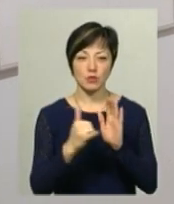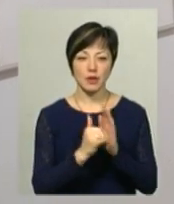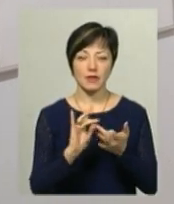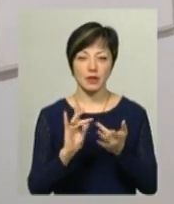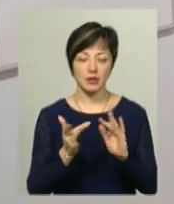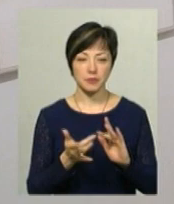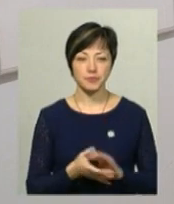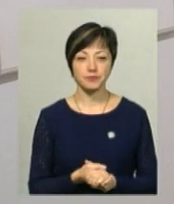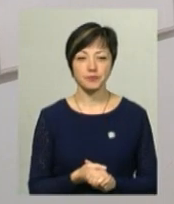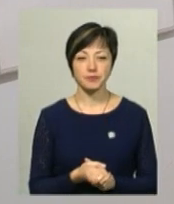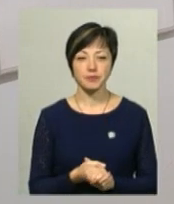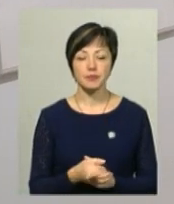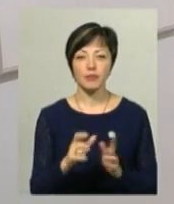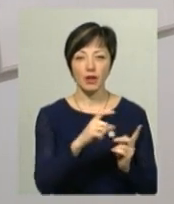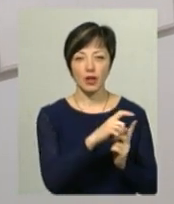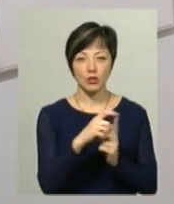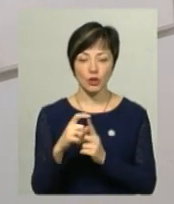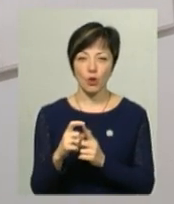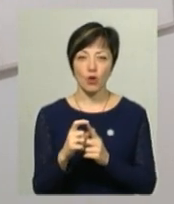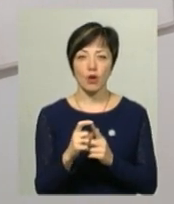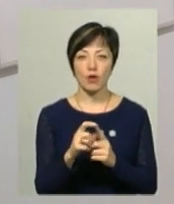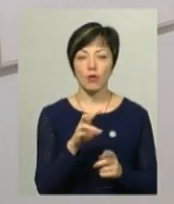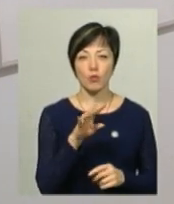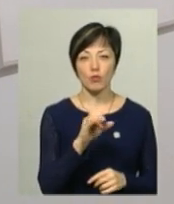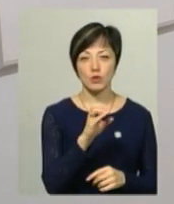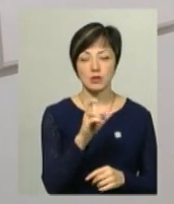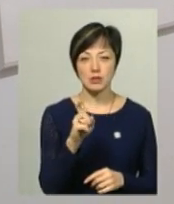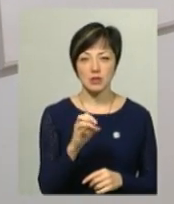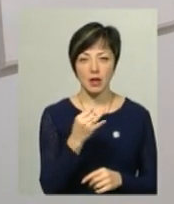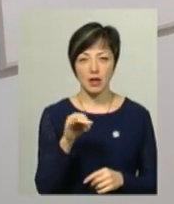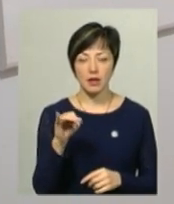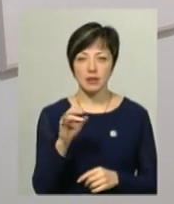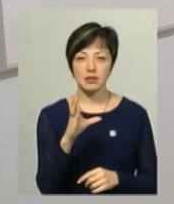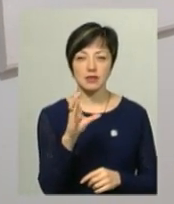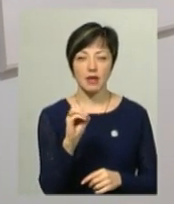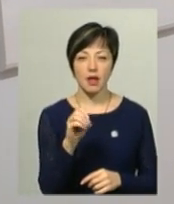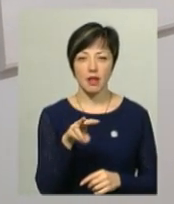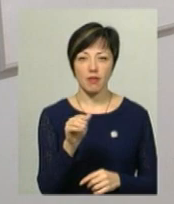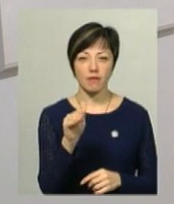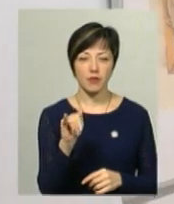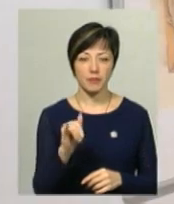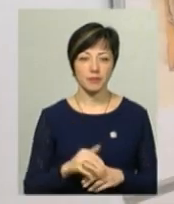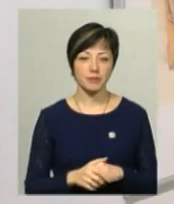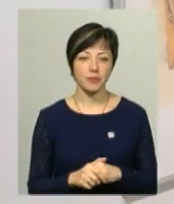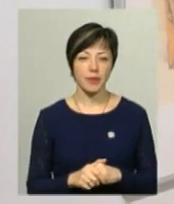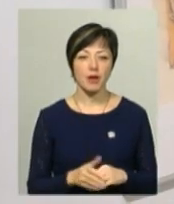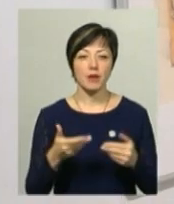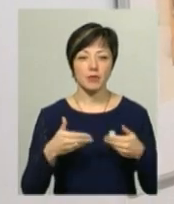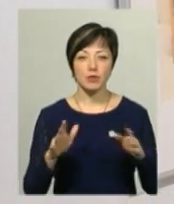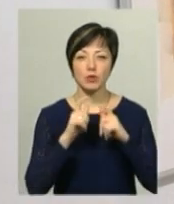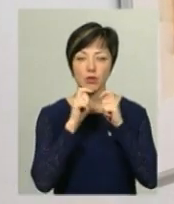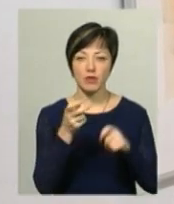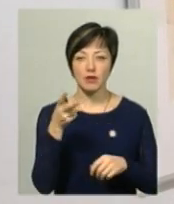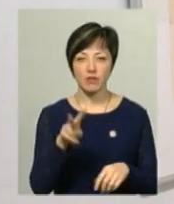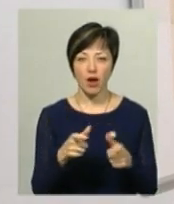мережі. Хештеги мають бути «Музеєм селфі» і «Хохм», безумовно написано, «Хмельницький обласний художній музей». Ми будемо дарувати два